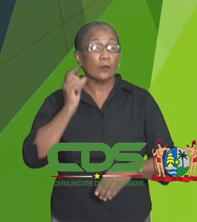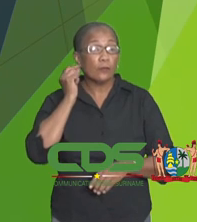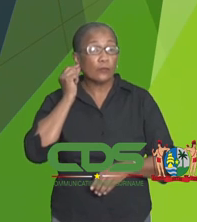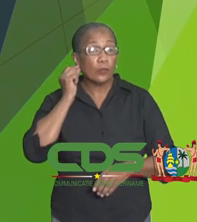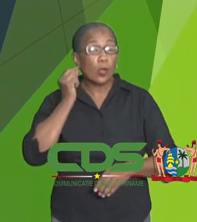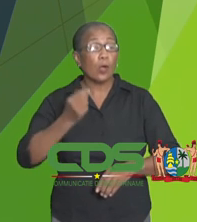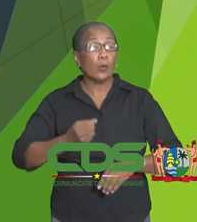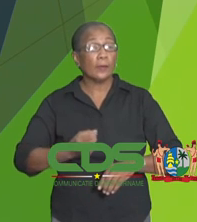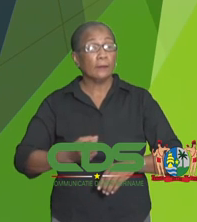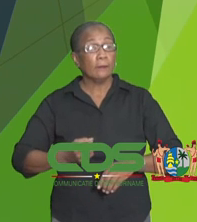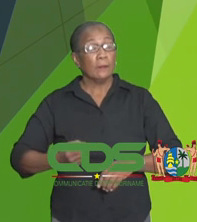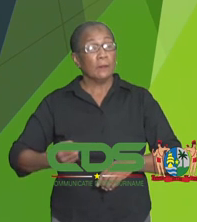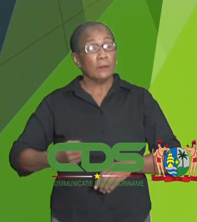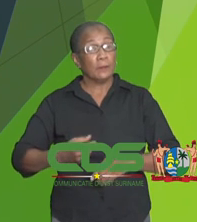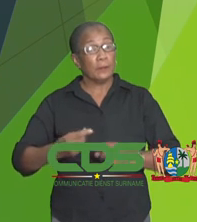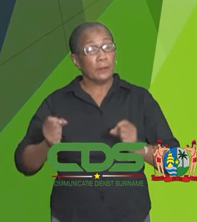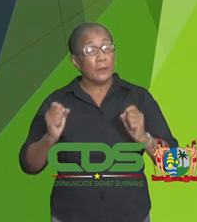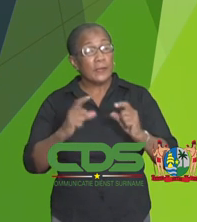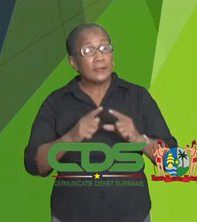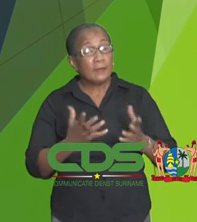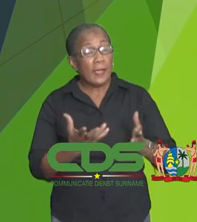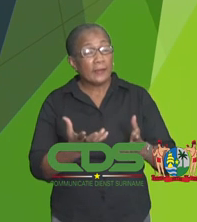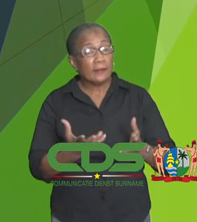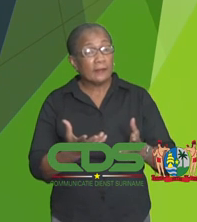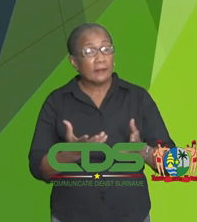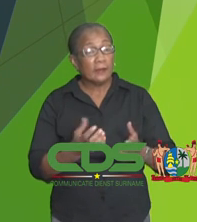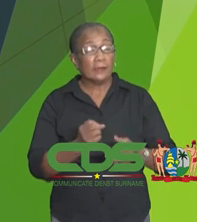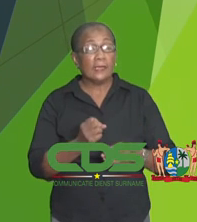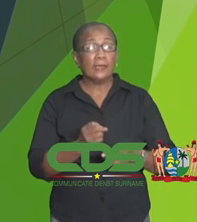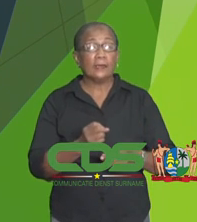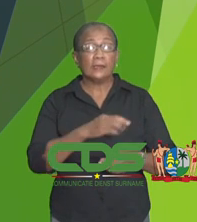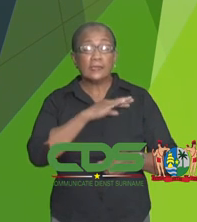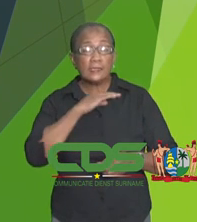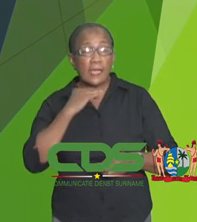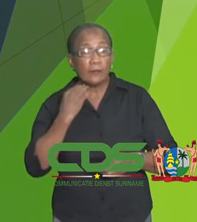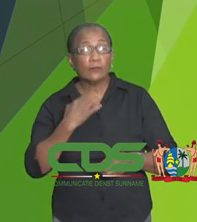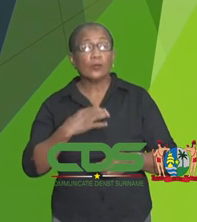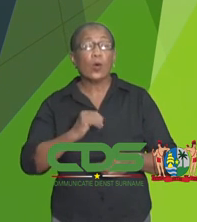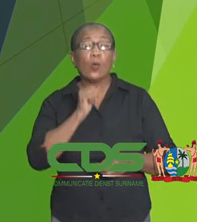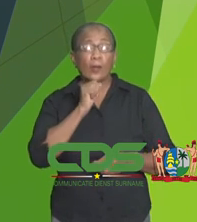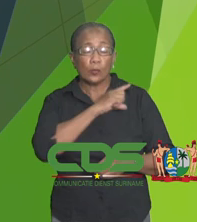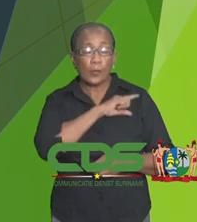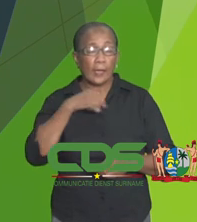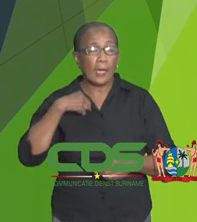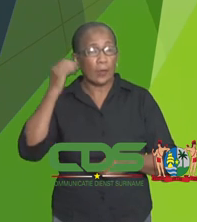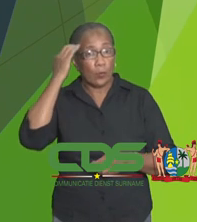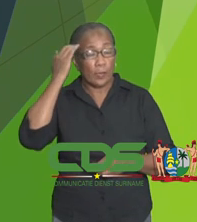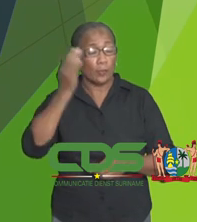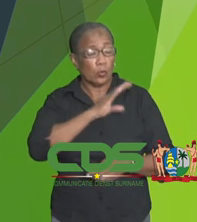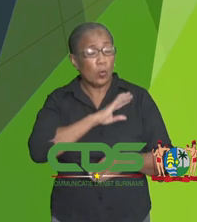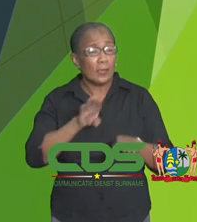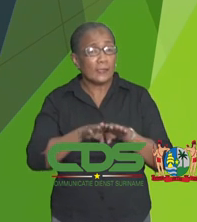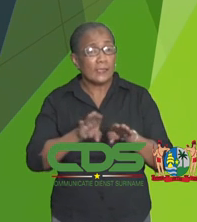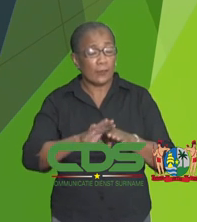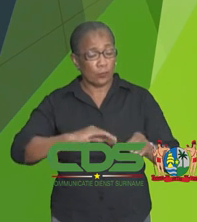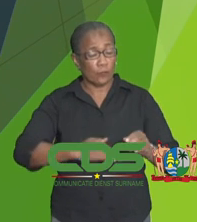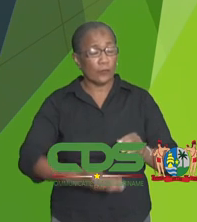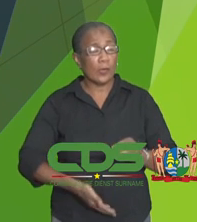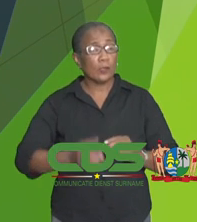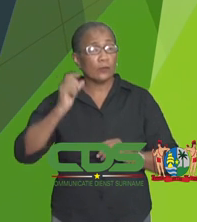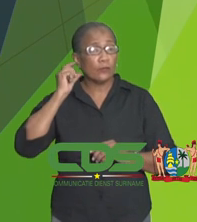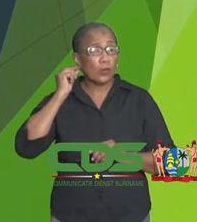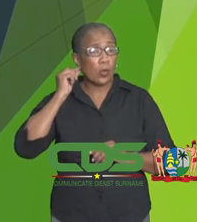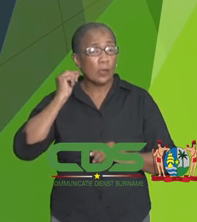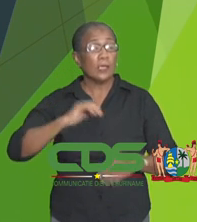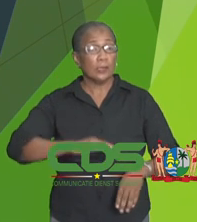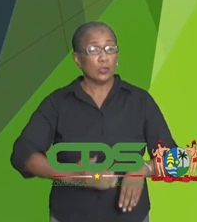Nou, vaccinatie beschermt tegen ernstige ziekte en sterfte. Dat is wat we al weten. Dat geldt ook voor de zwangere vrouw. We weten ook al dat de